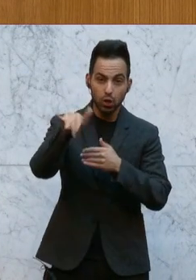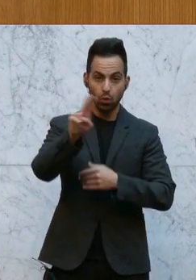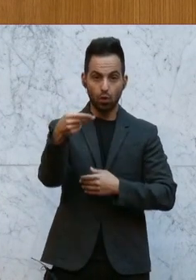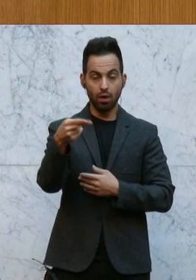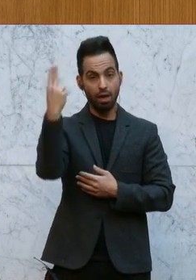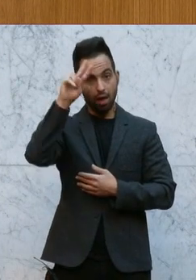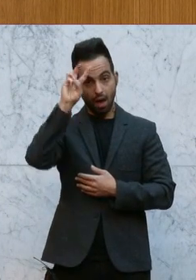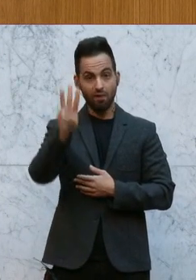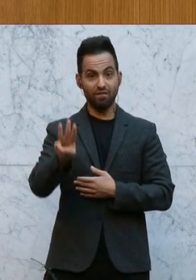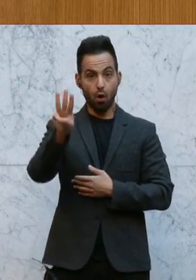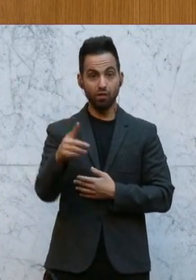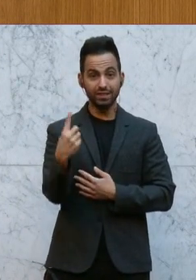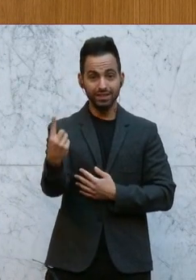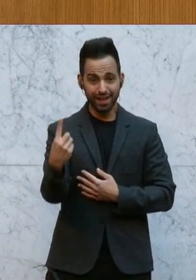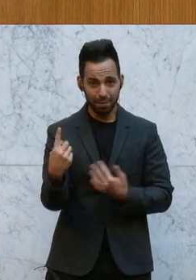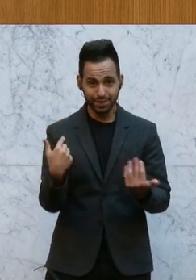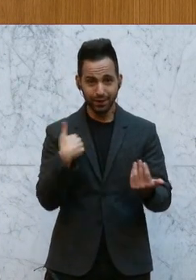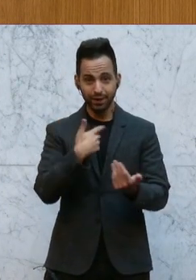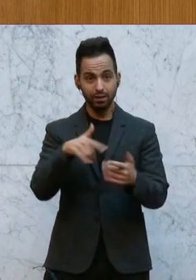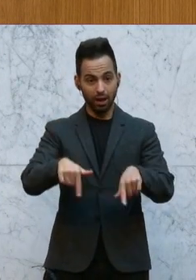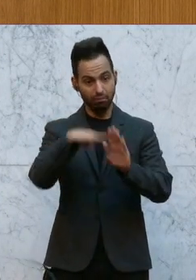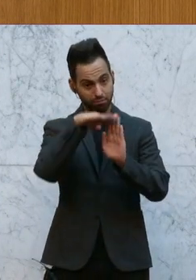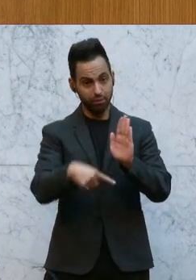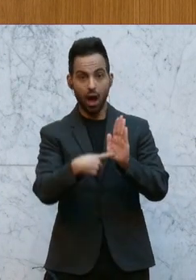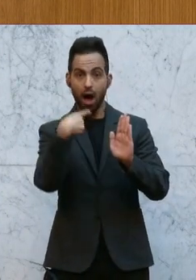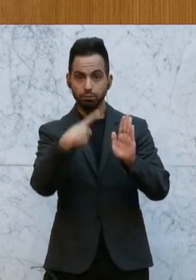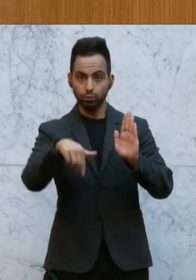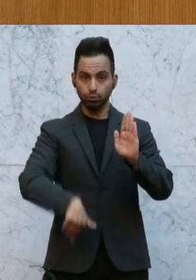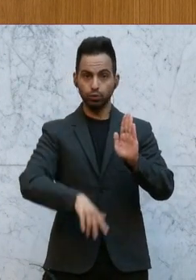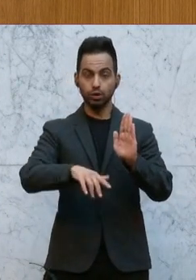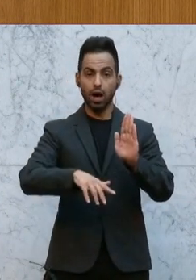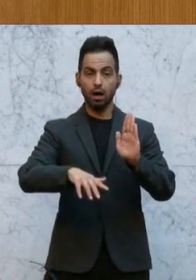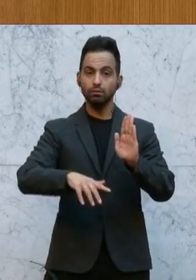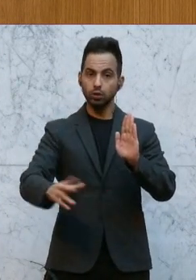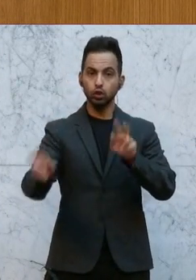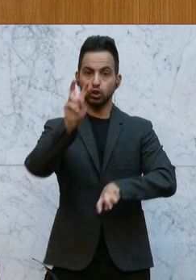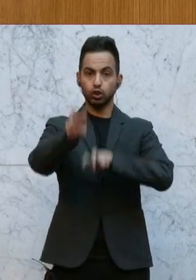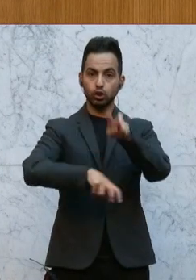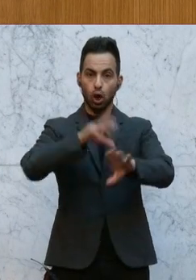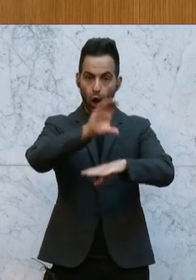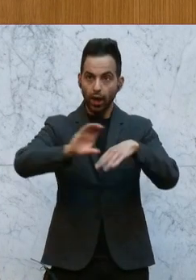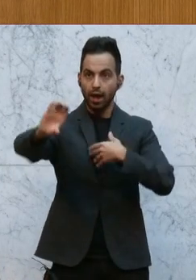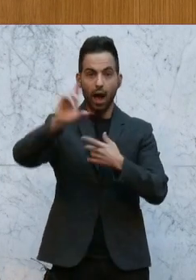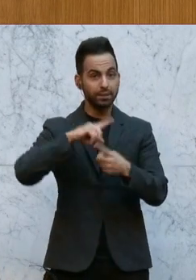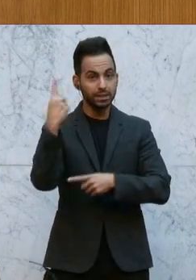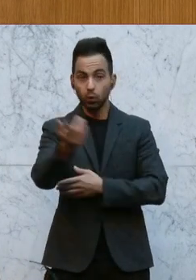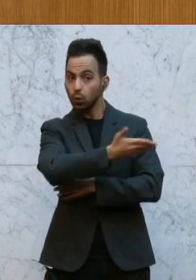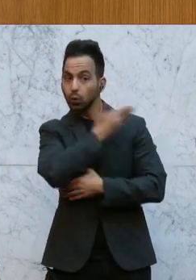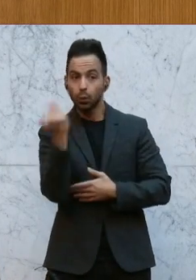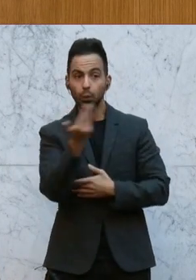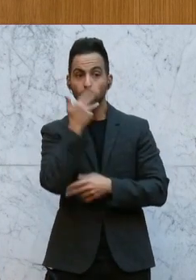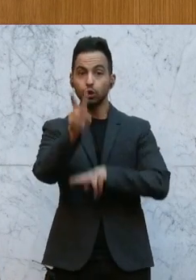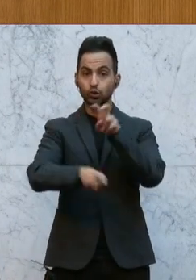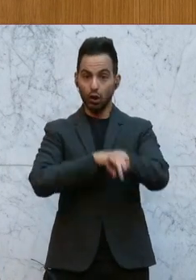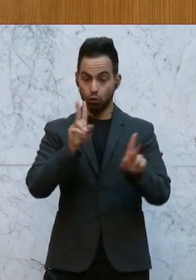Herr Wolf im Übrigen nicht nach Vorschrift versteuert hat. Also Gewinne, die nicht ordnungsgemäß versteuert wurden und die eigentlich